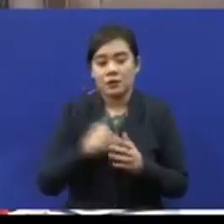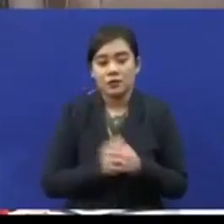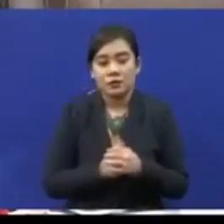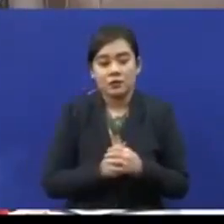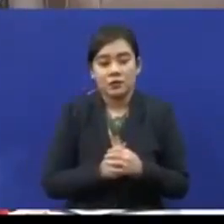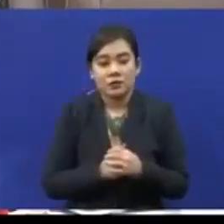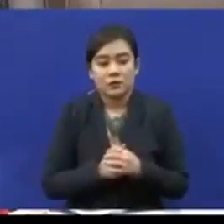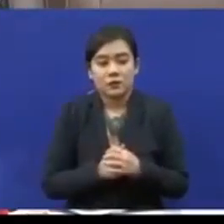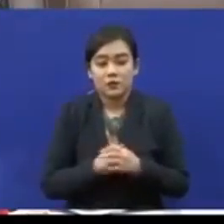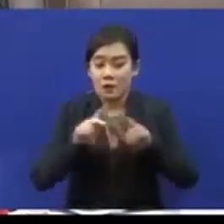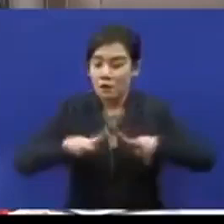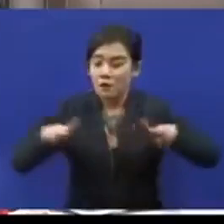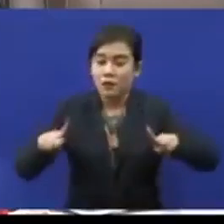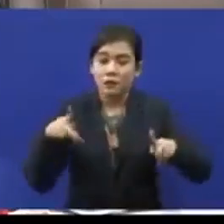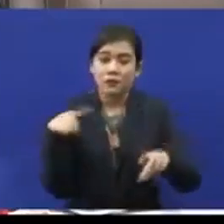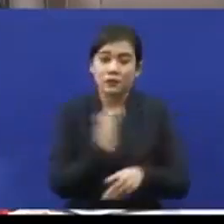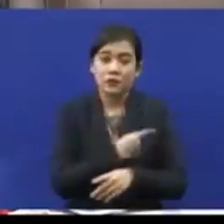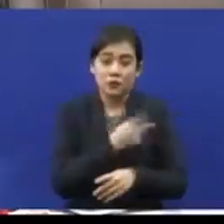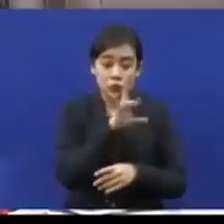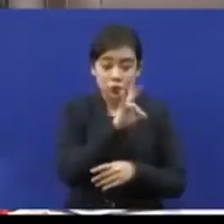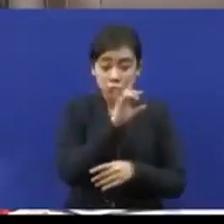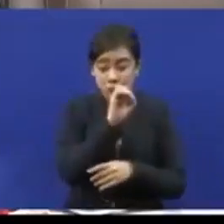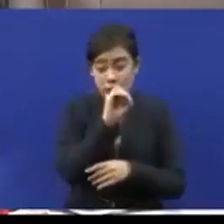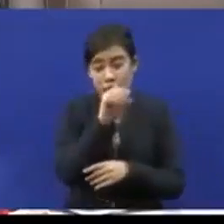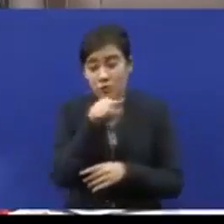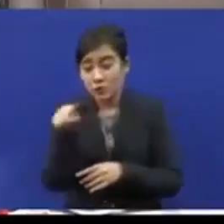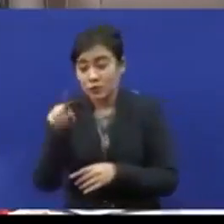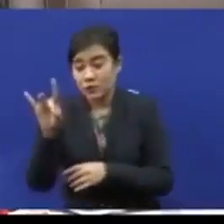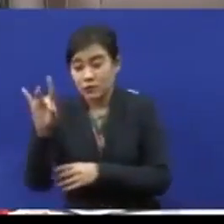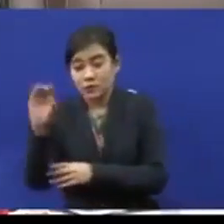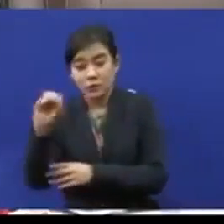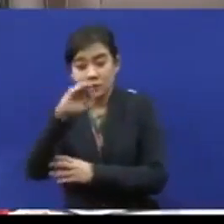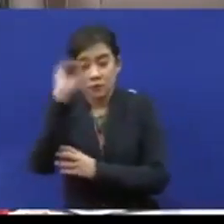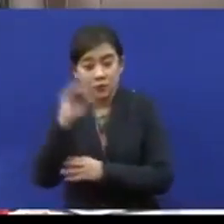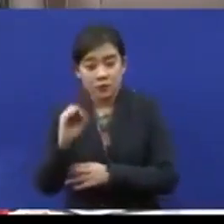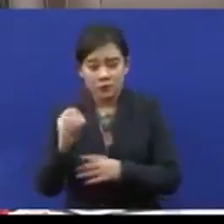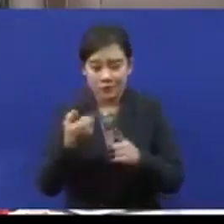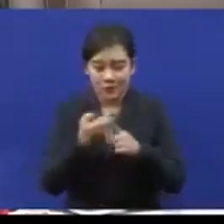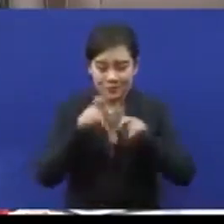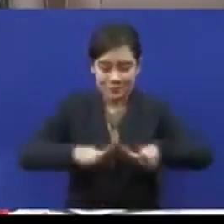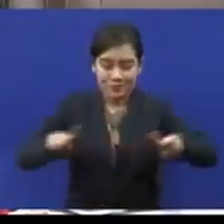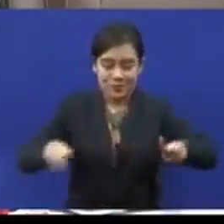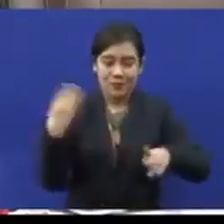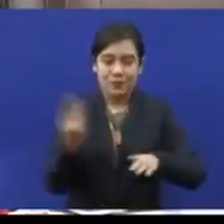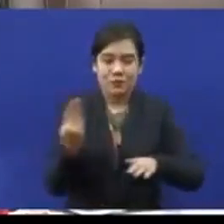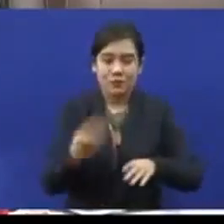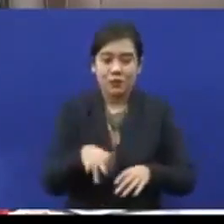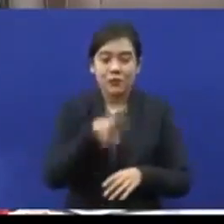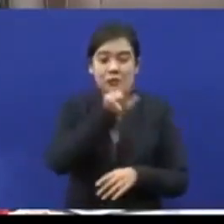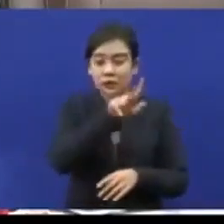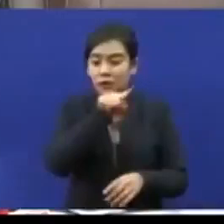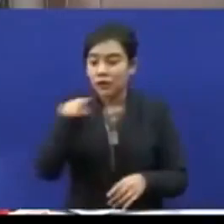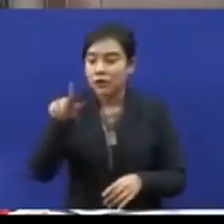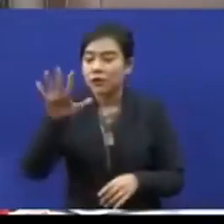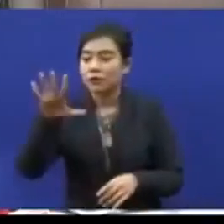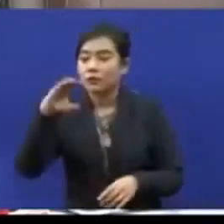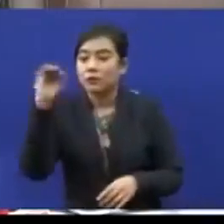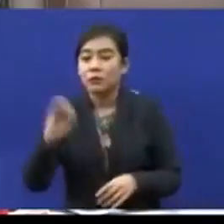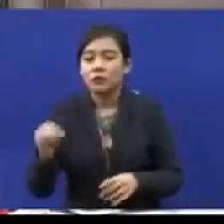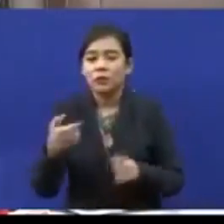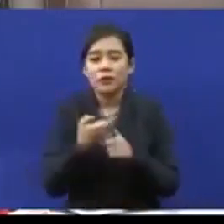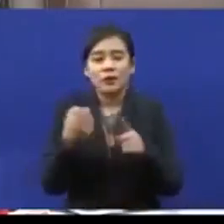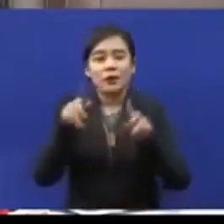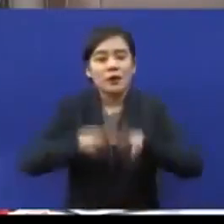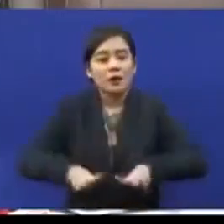-kanak kita 70 hingga 80 peratus adalah kanak-kanak biasa. 3 hingga 5 peratus adalah